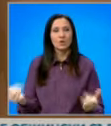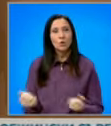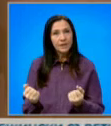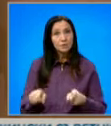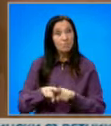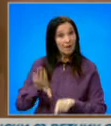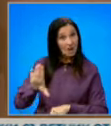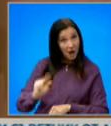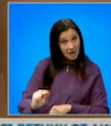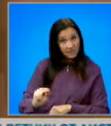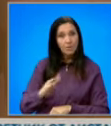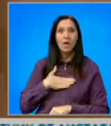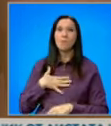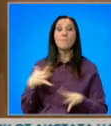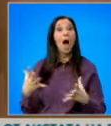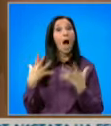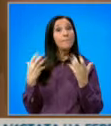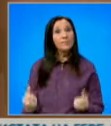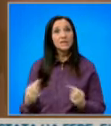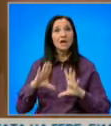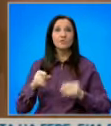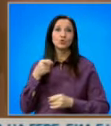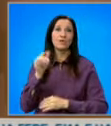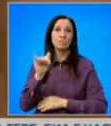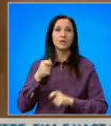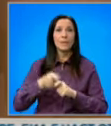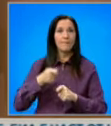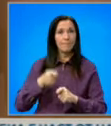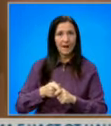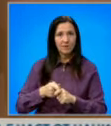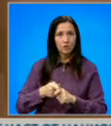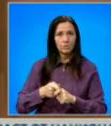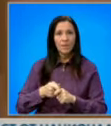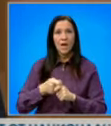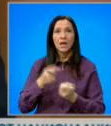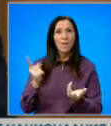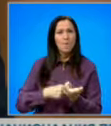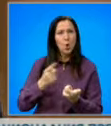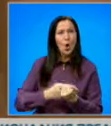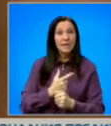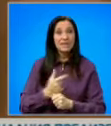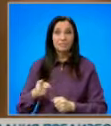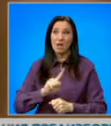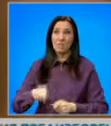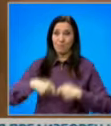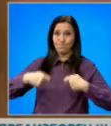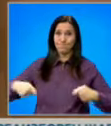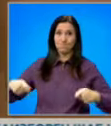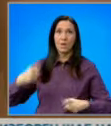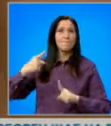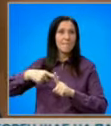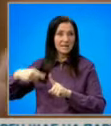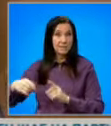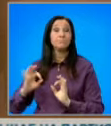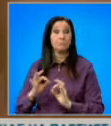И пак ви казвам, имам амбицията всичко това да бъде направено за броени седмици, а не в течение на месеци,